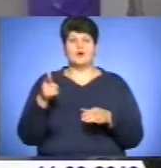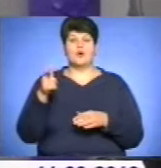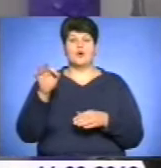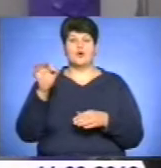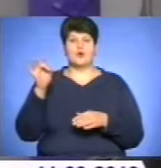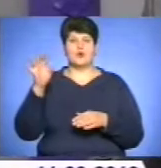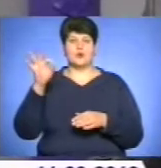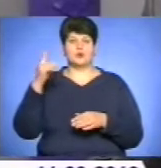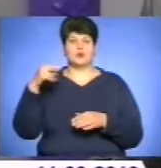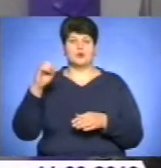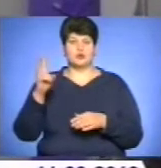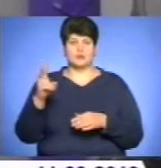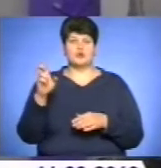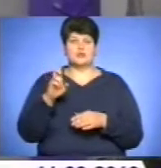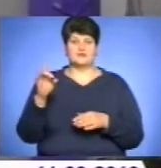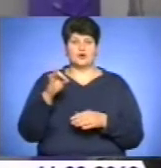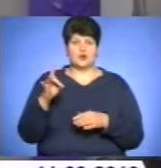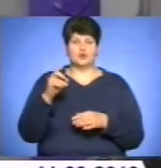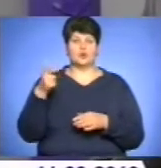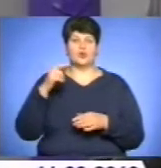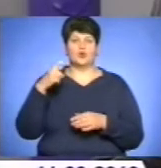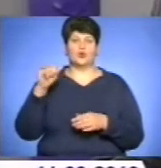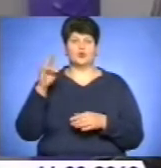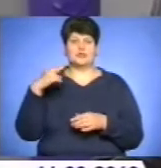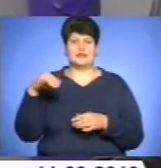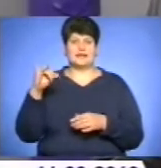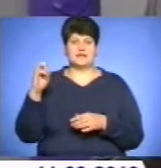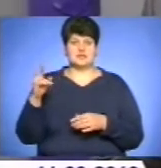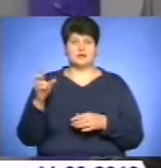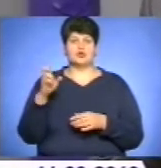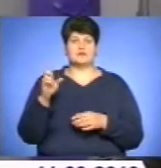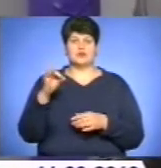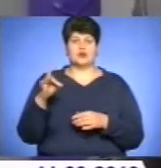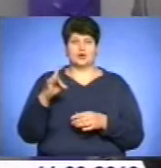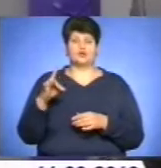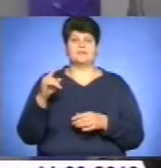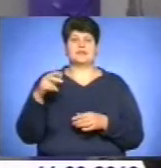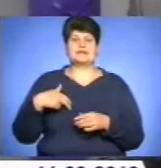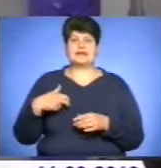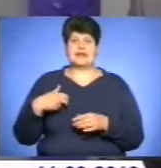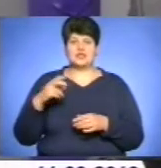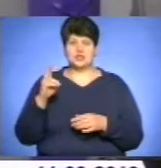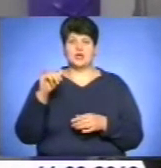Борщівського району, Худиківці Борщівського району, Заліщиками, Устя, це в нас